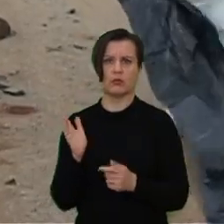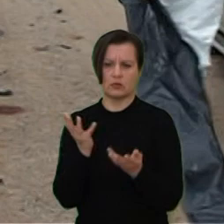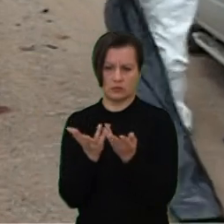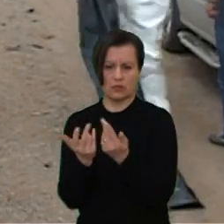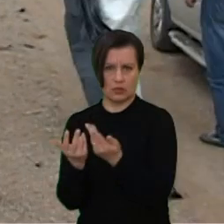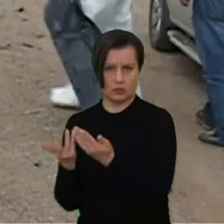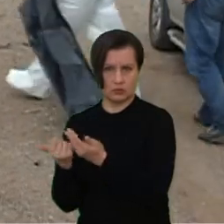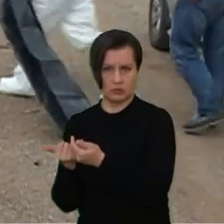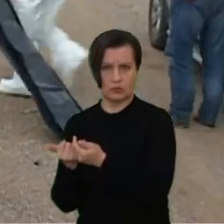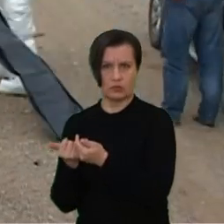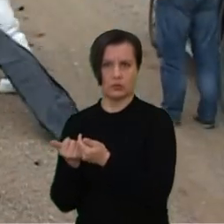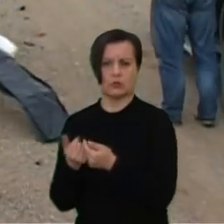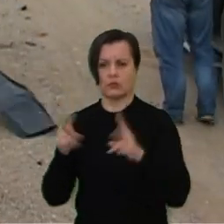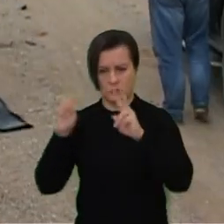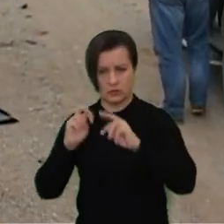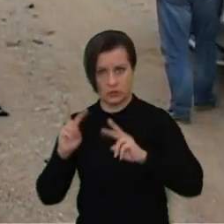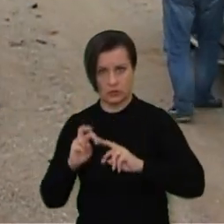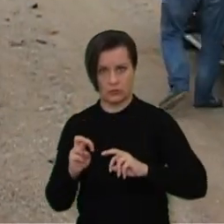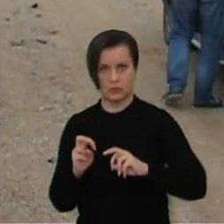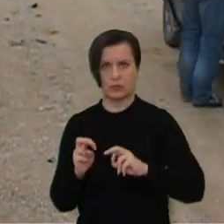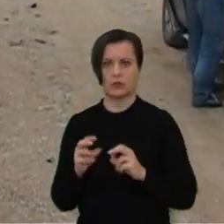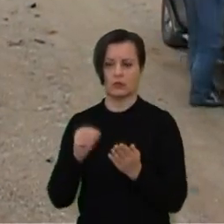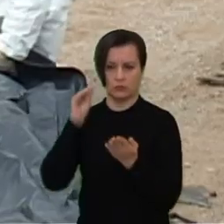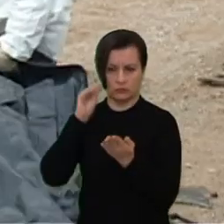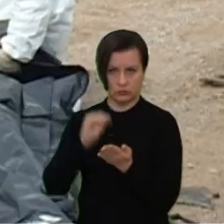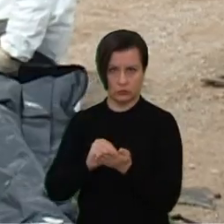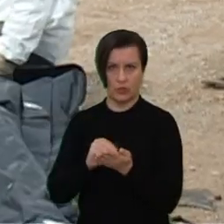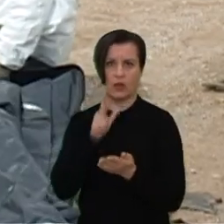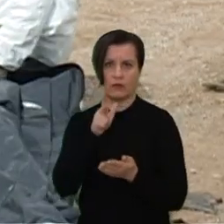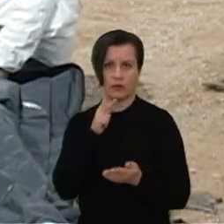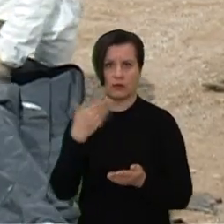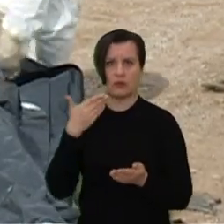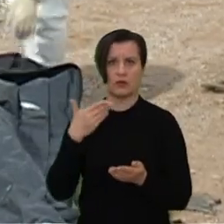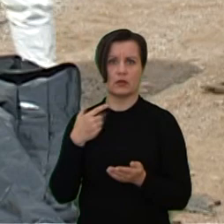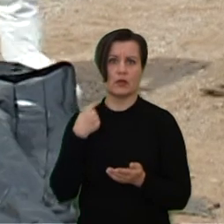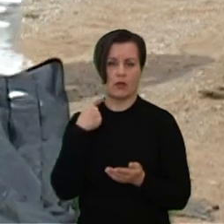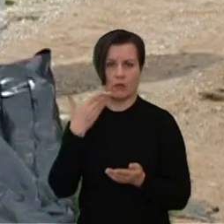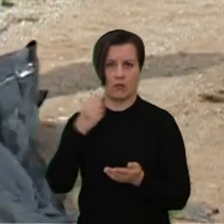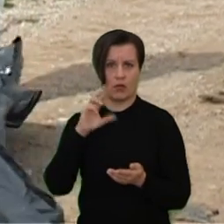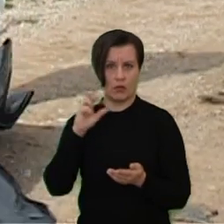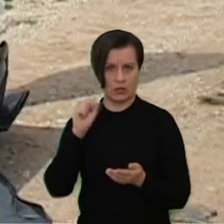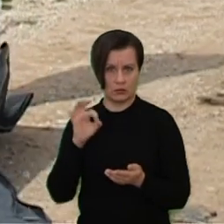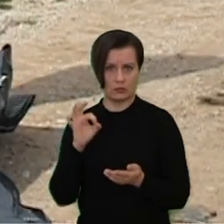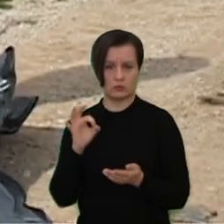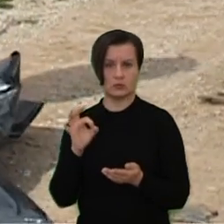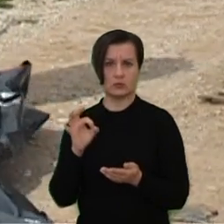skaičiuojamos, tyriamos ir nustačius afrikinio keulių maro žydinį,